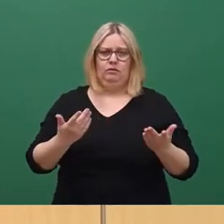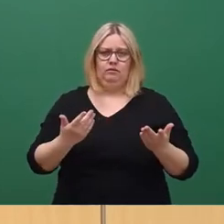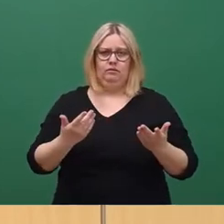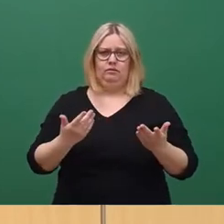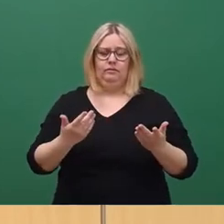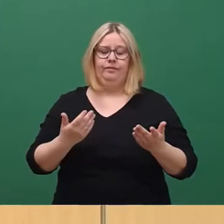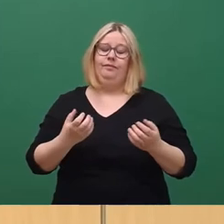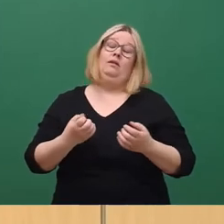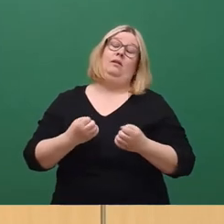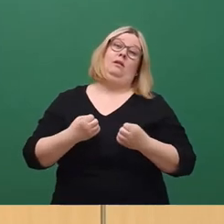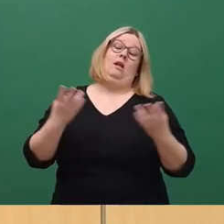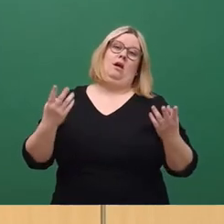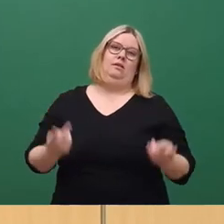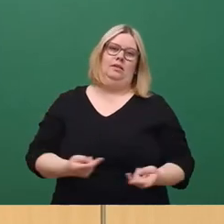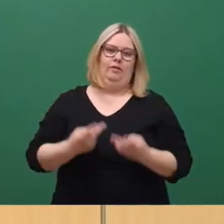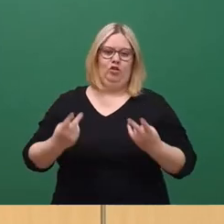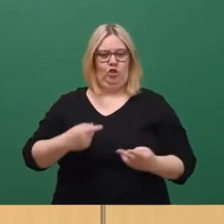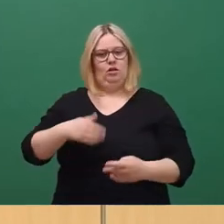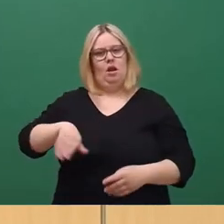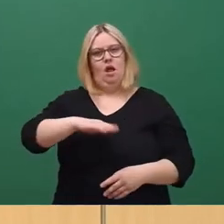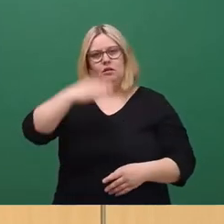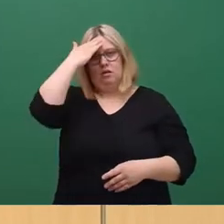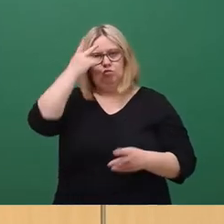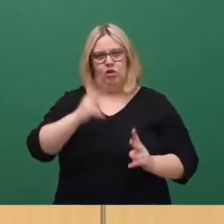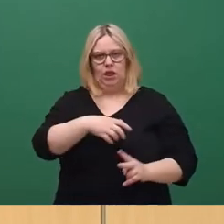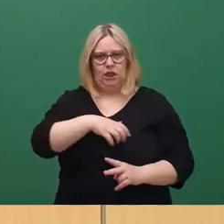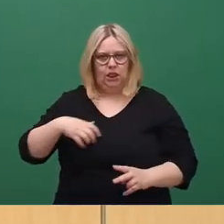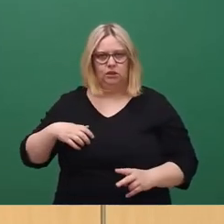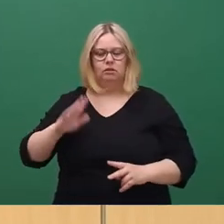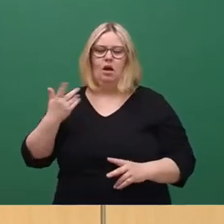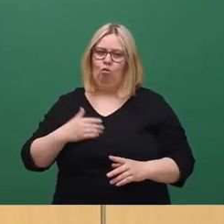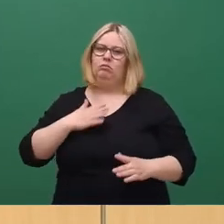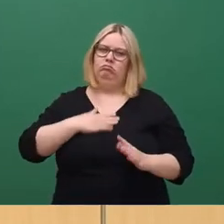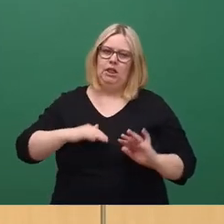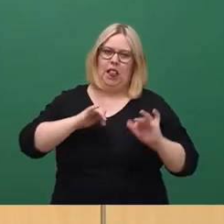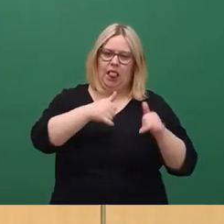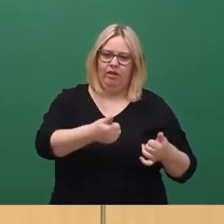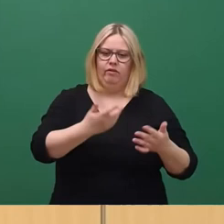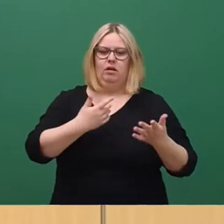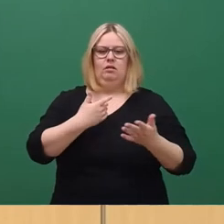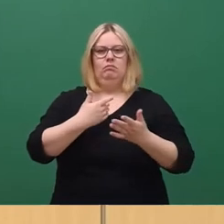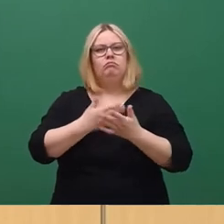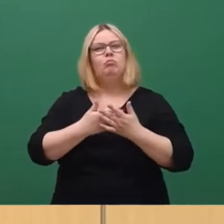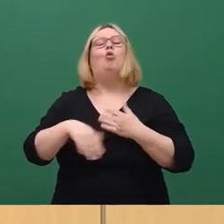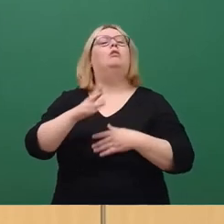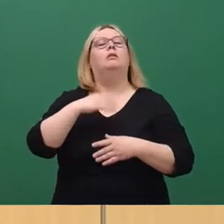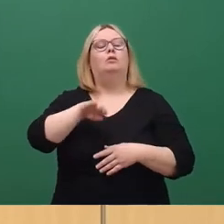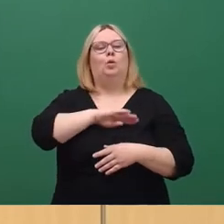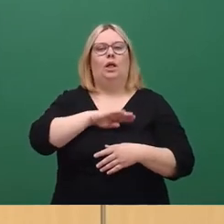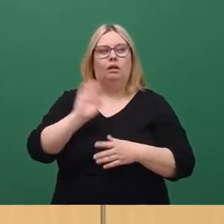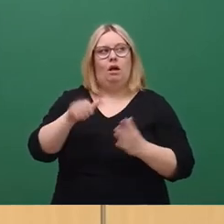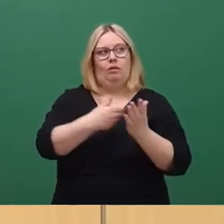Selbstverständlich haben auch wir als Landeshauptstadt unmittelbar unsere Hilfe über den Geschäftsbereich von Kollegen Sittl angeboten.